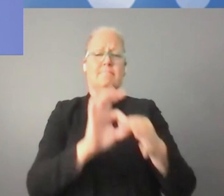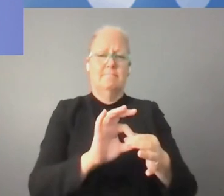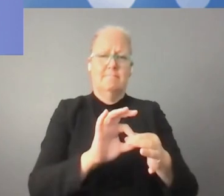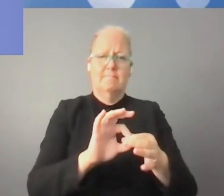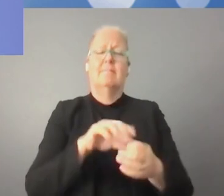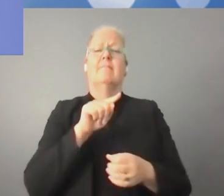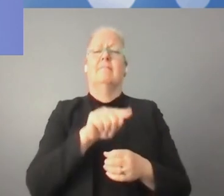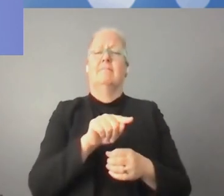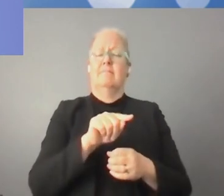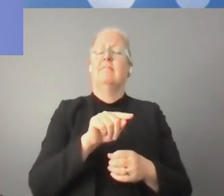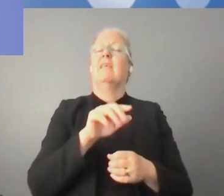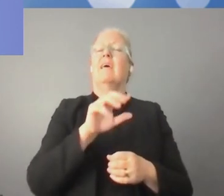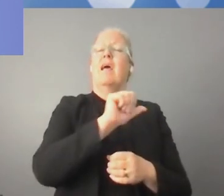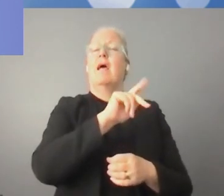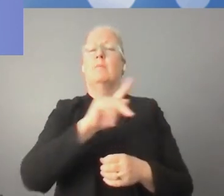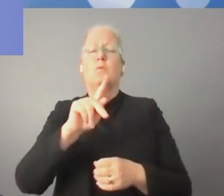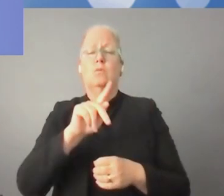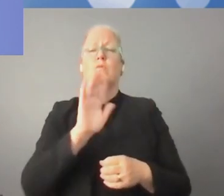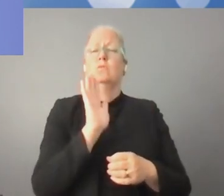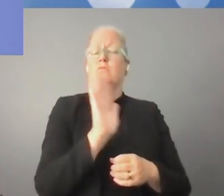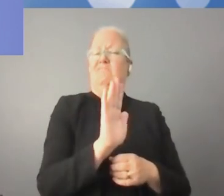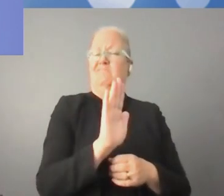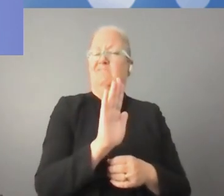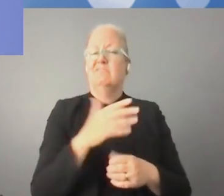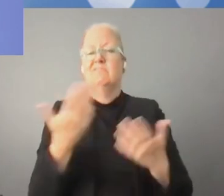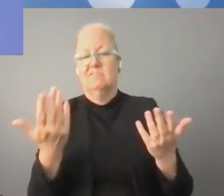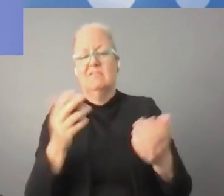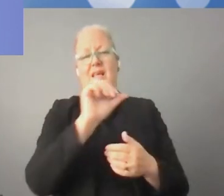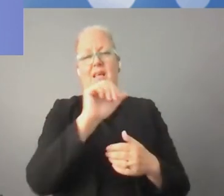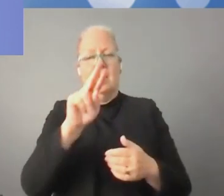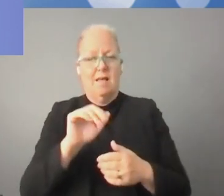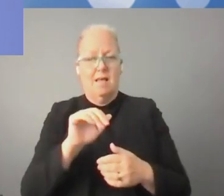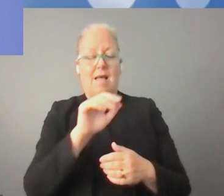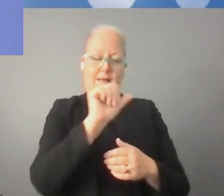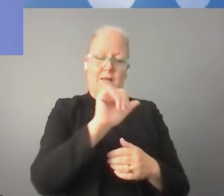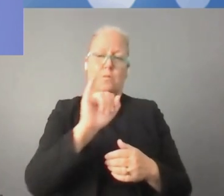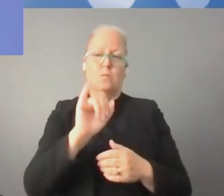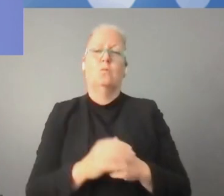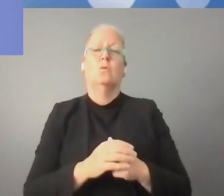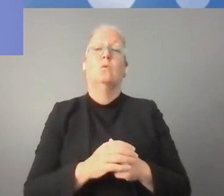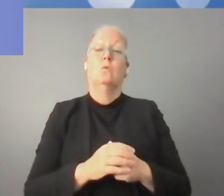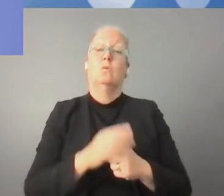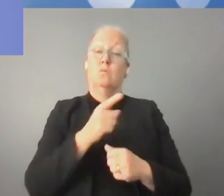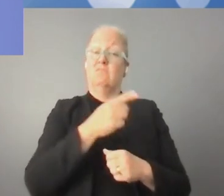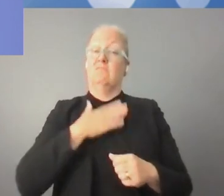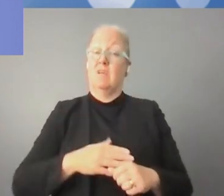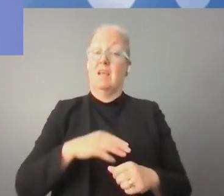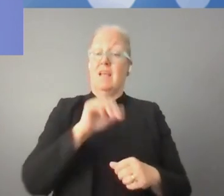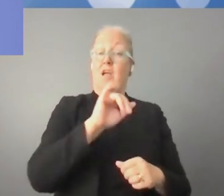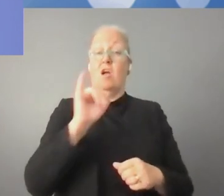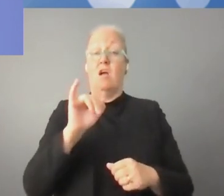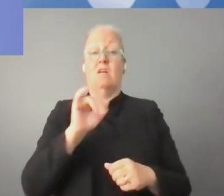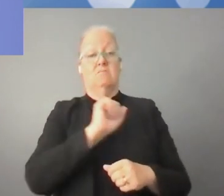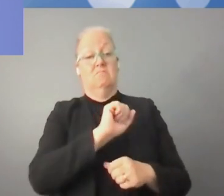فرنسا ستكون لها دور في الاتحاد الأوروبي.